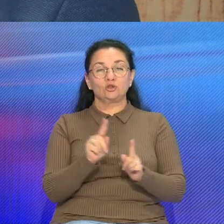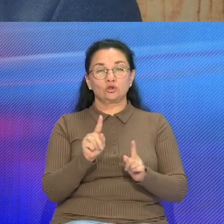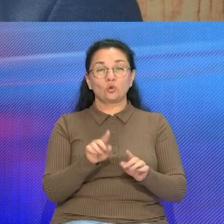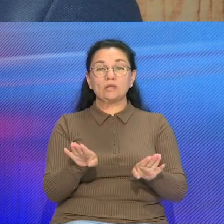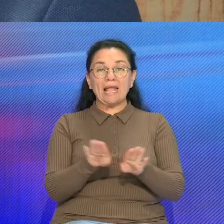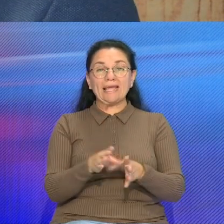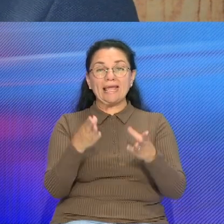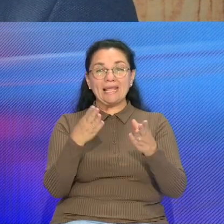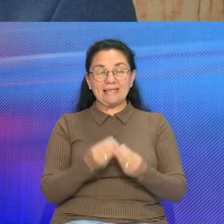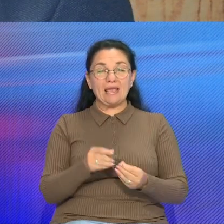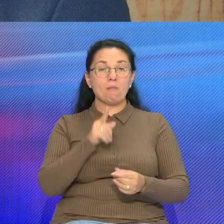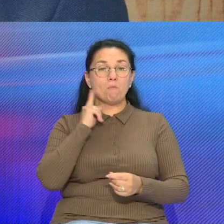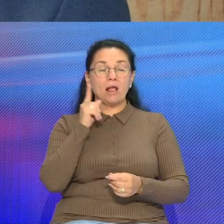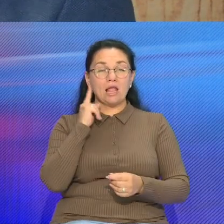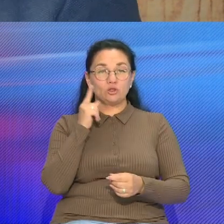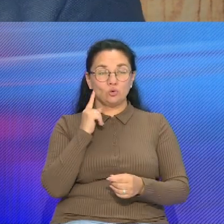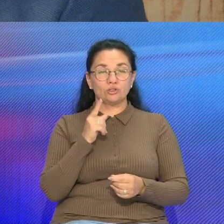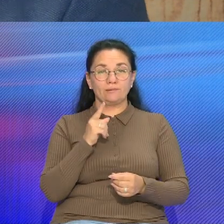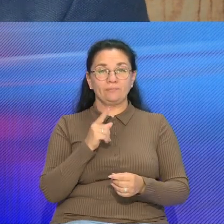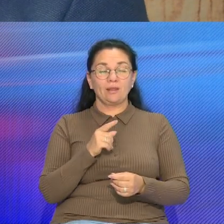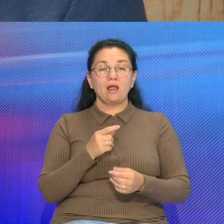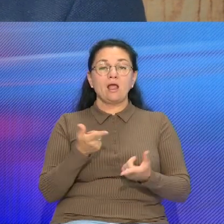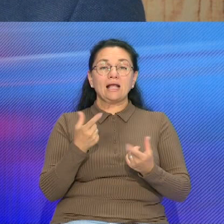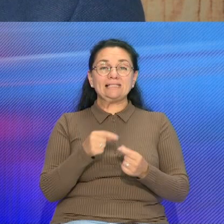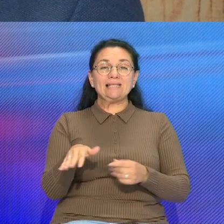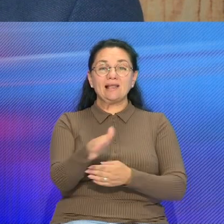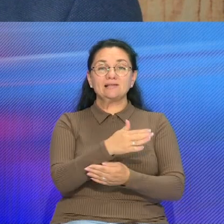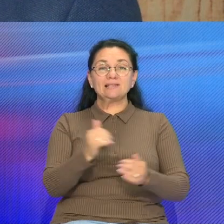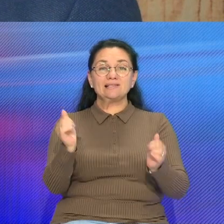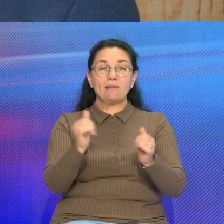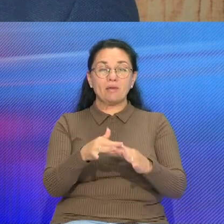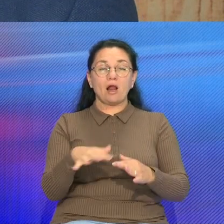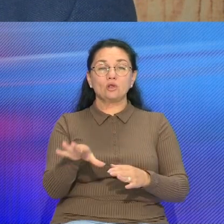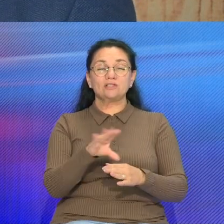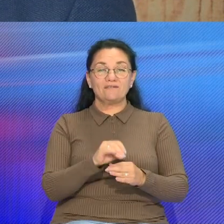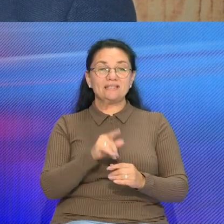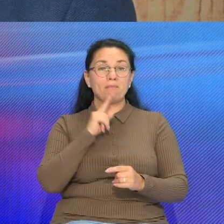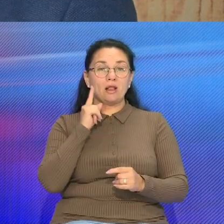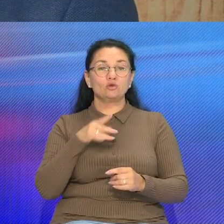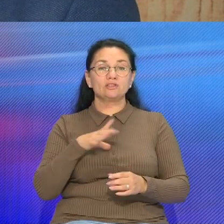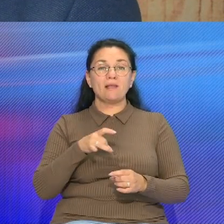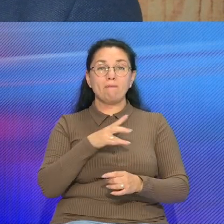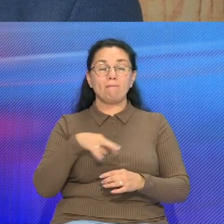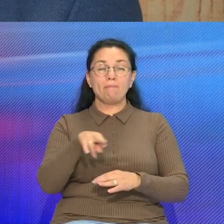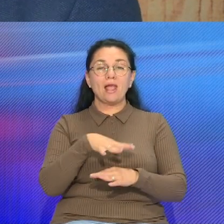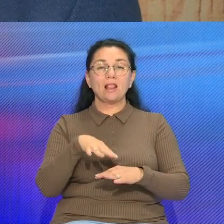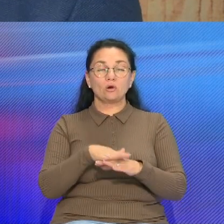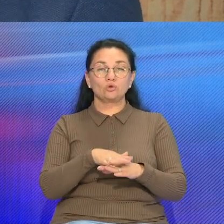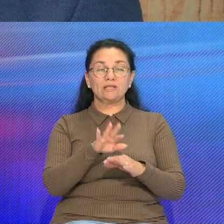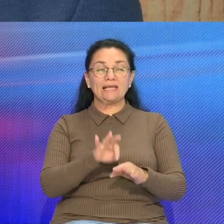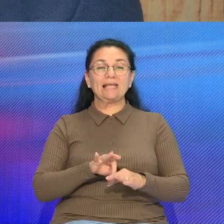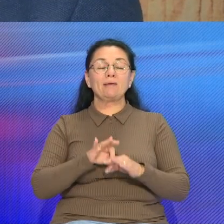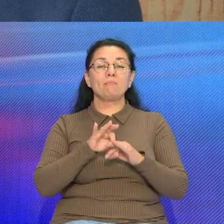молодежи на Славянском базаре Конечно, где собирается молодежь со всей республики И проходят